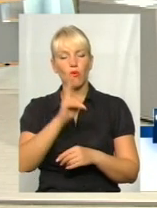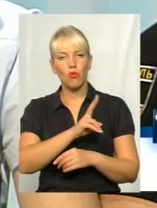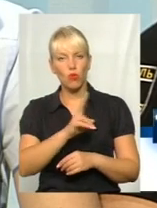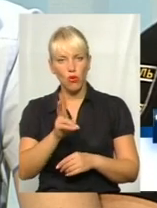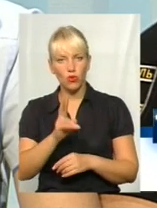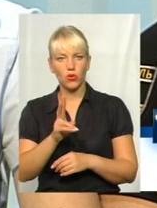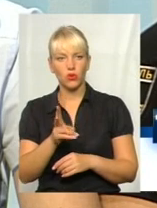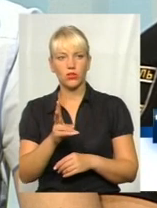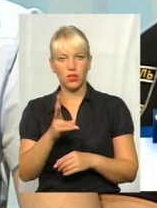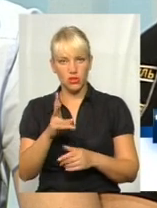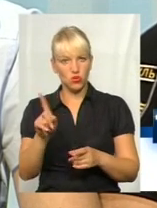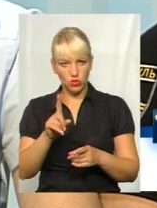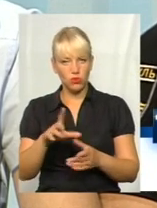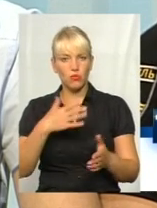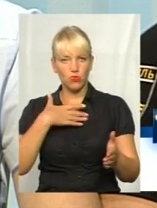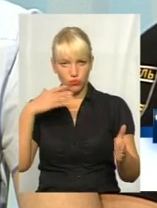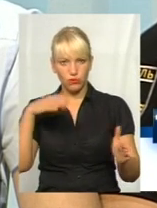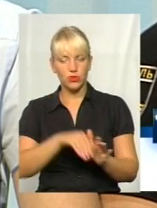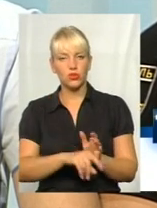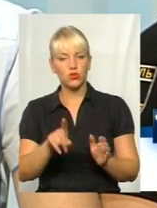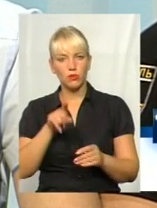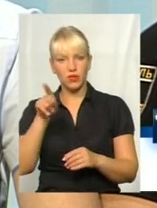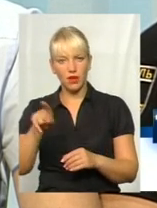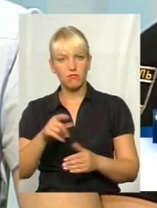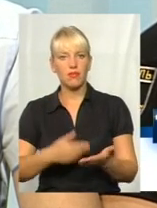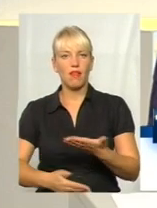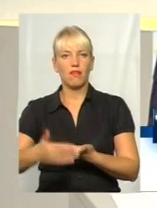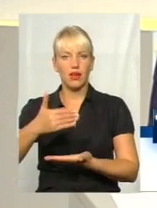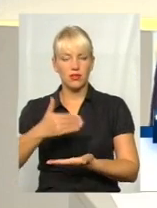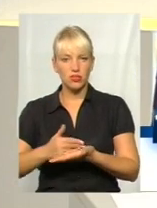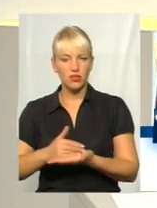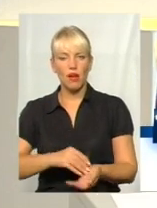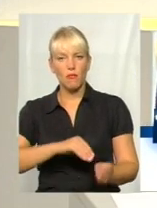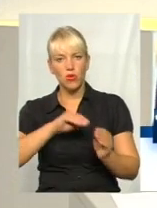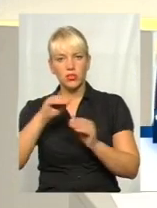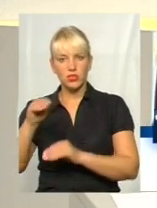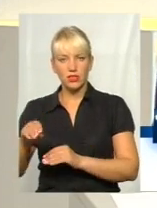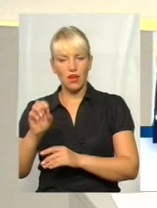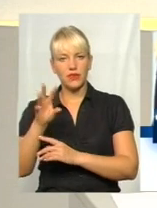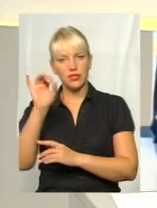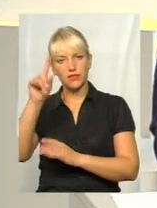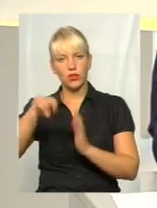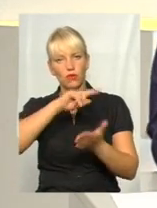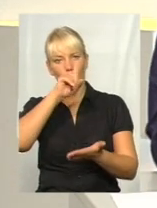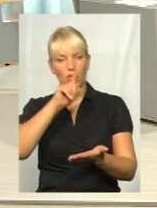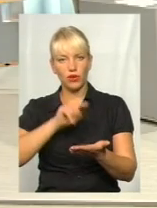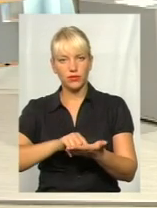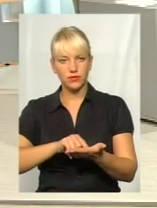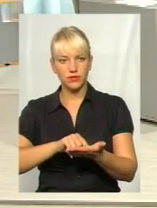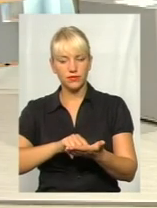на смерть був машин, щоб там нарешті поставили світлих об'ї чи як? Дякуємо за ваше питання.